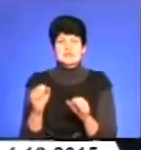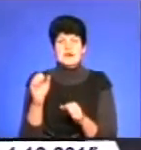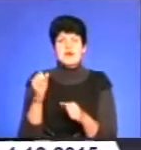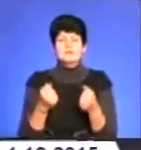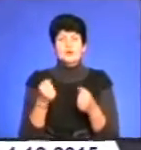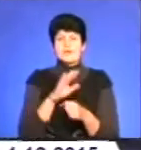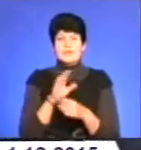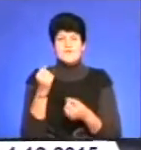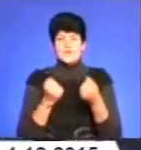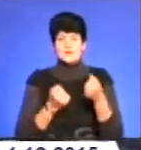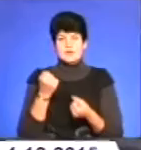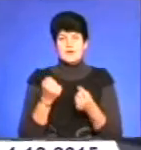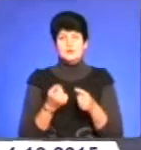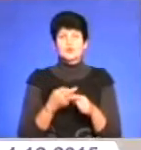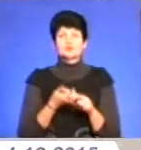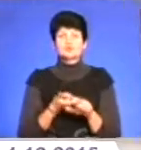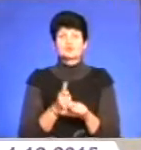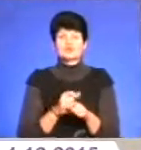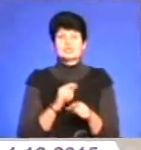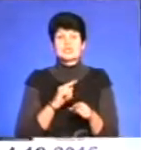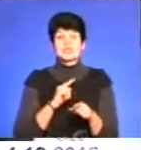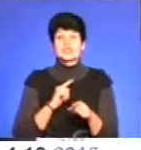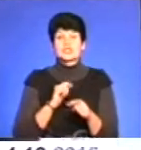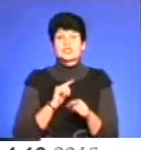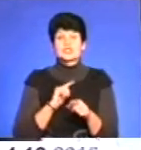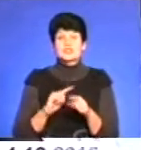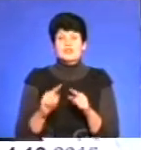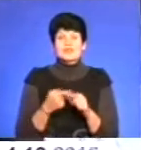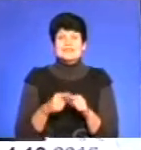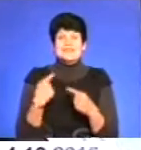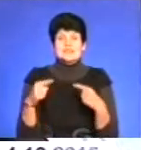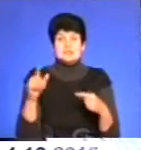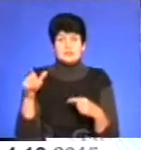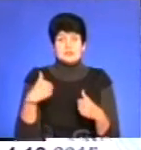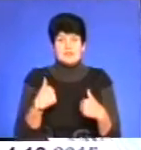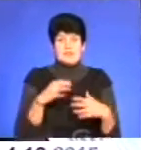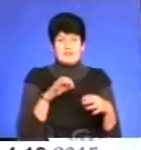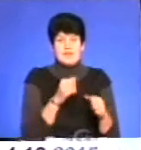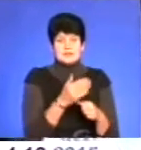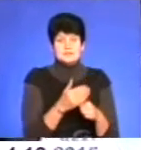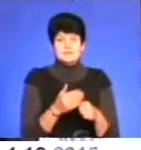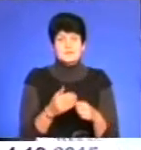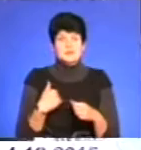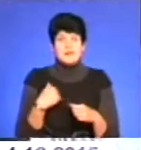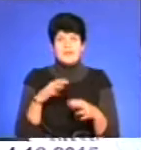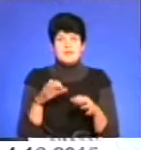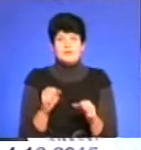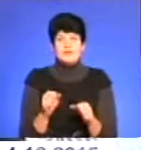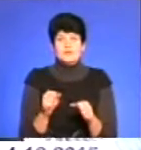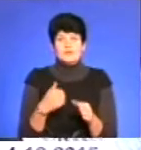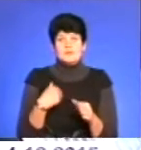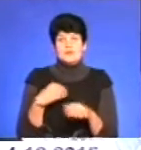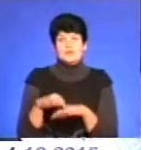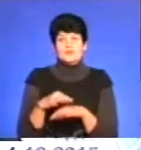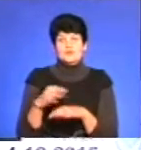водія. Хоча дуже часто це різні люди. Ви власник машини? Я так. У вас не буде таких? Ні, я не власник машини. Ні, в мене